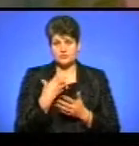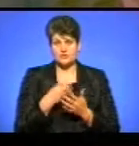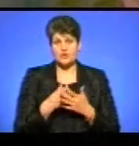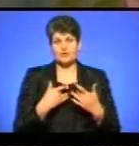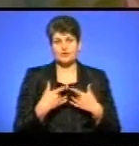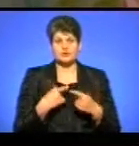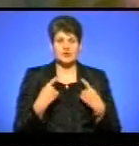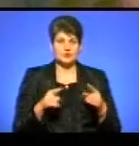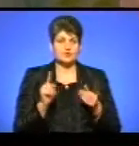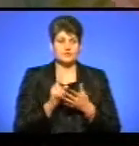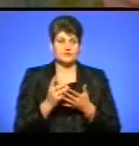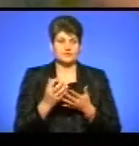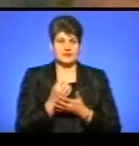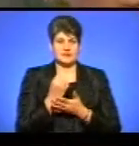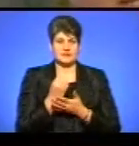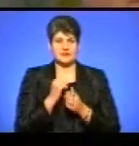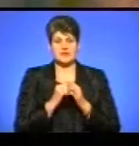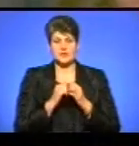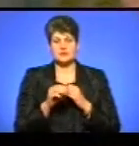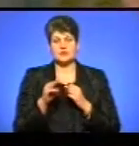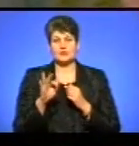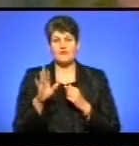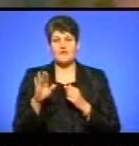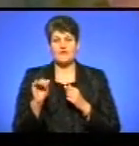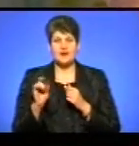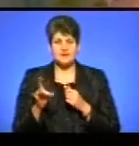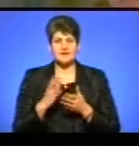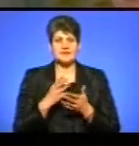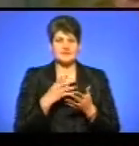то інший обов'язково знайде, як кажуть, на кожен товар є свій купець.